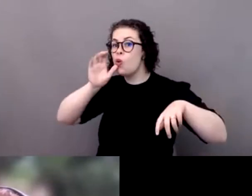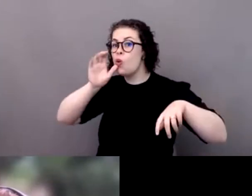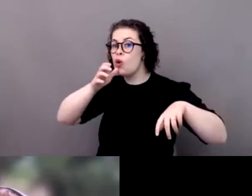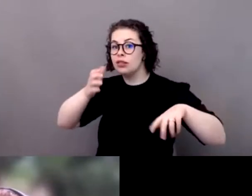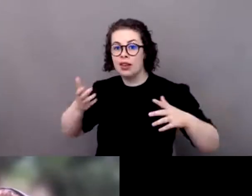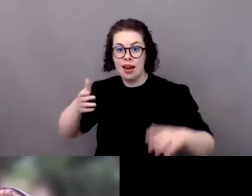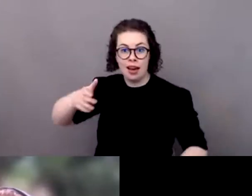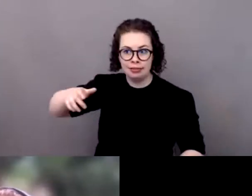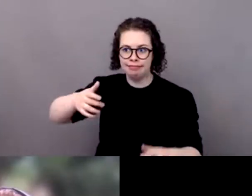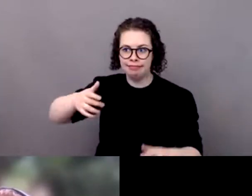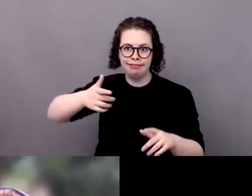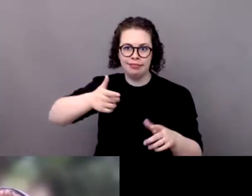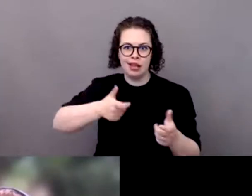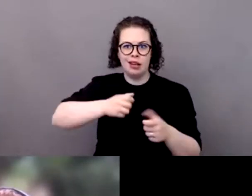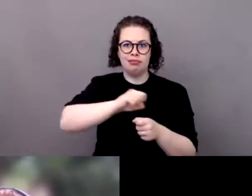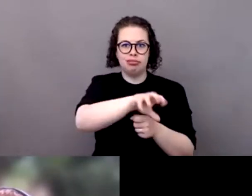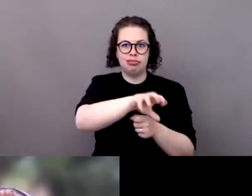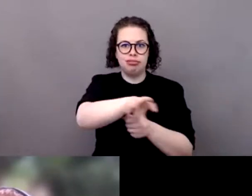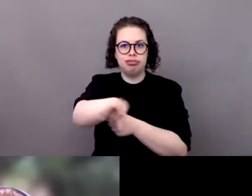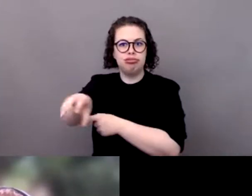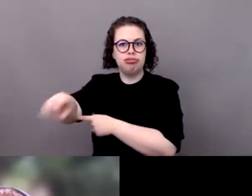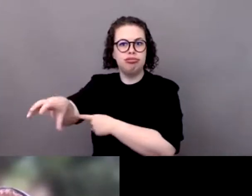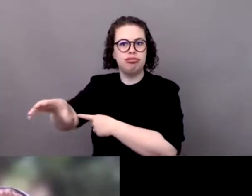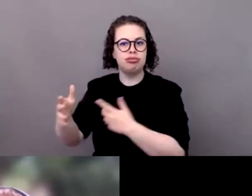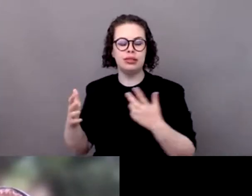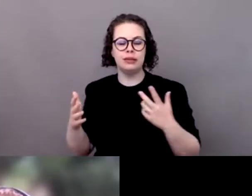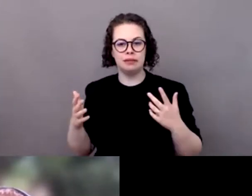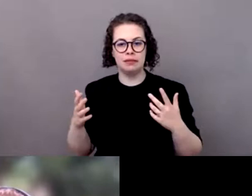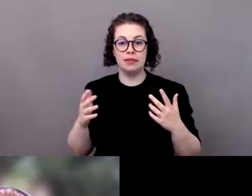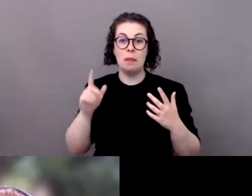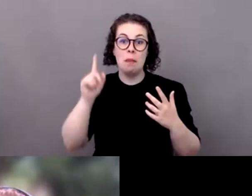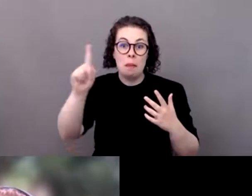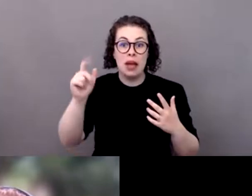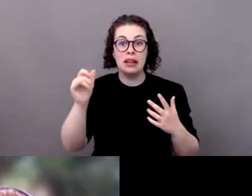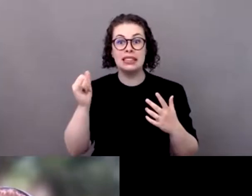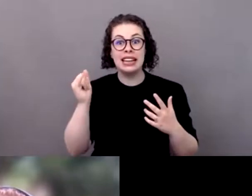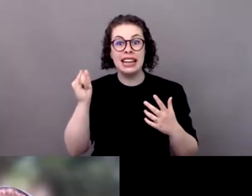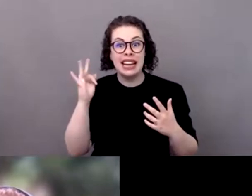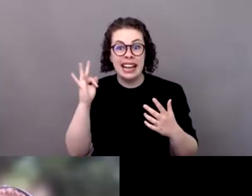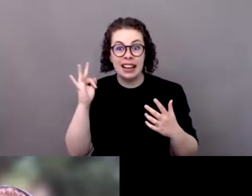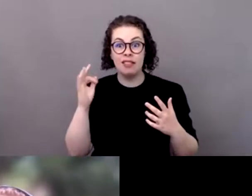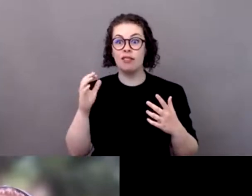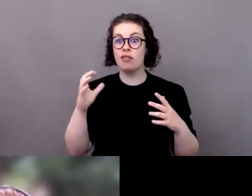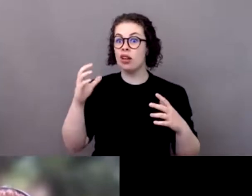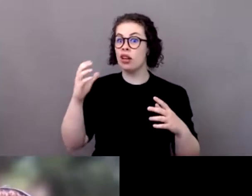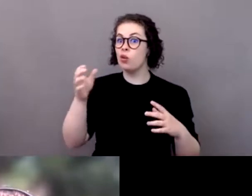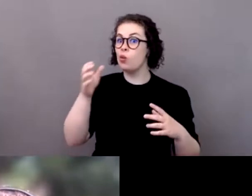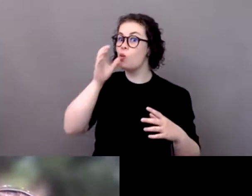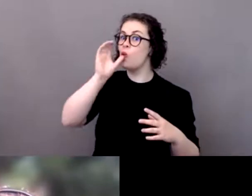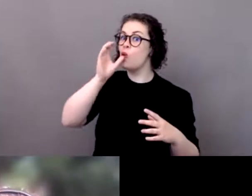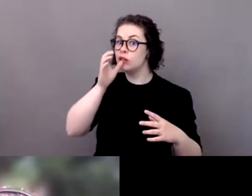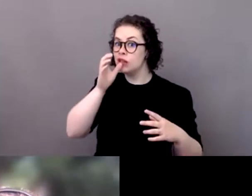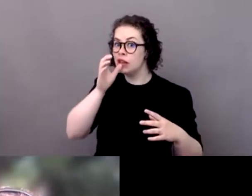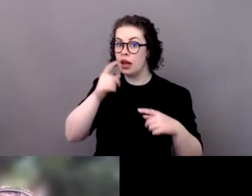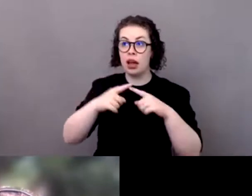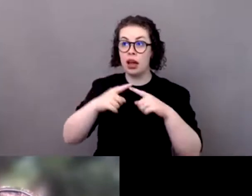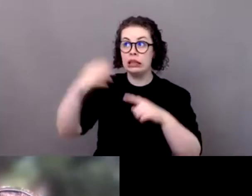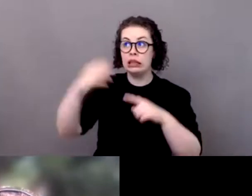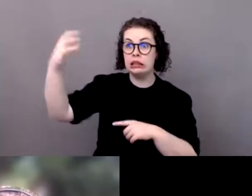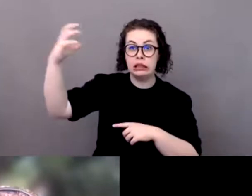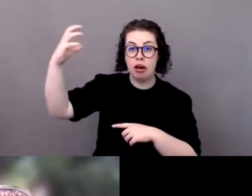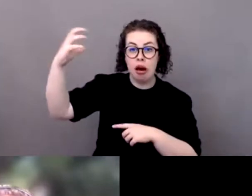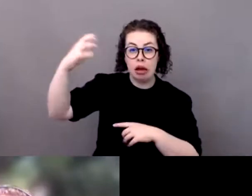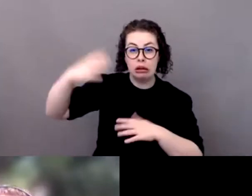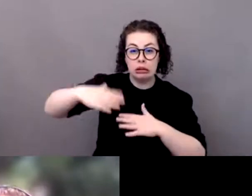pourrait parler aussi de l'impact des dérèglements sur sur les sports d'eau vive donc ça fait ça fait